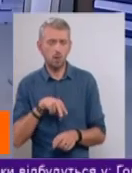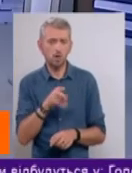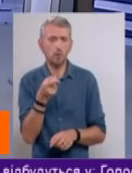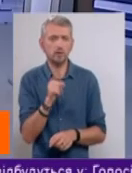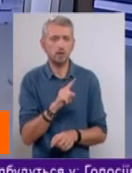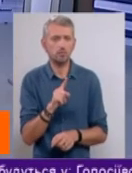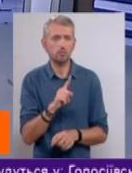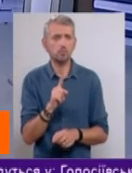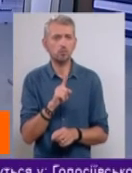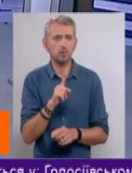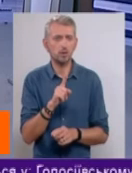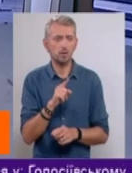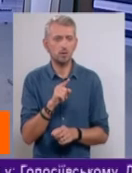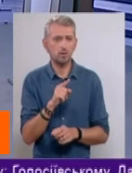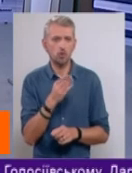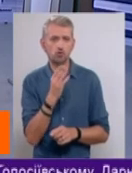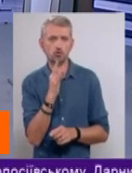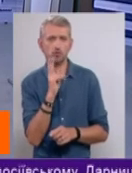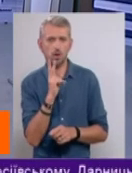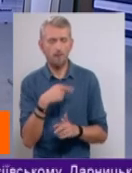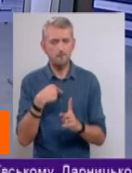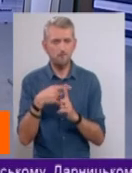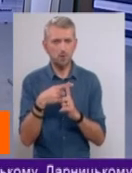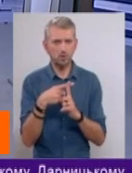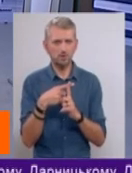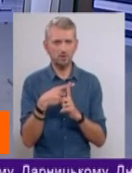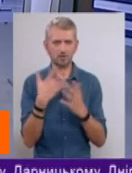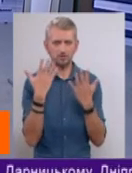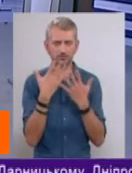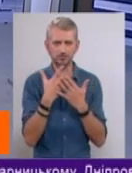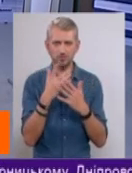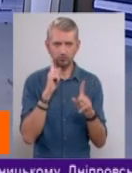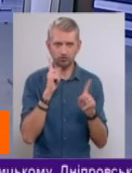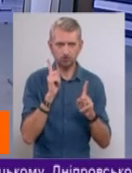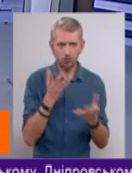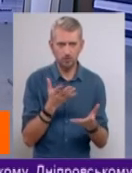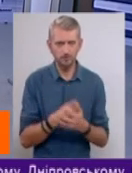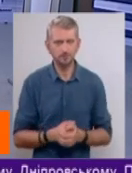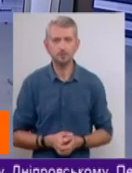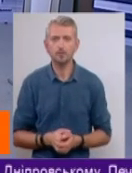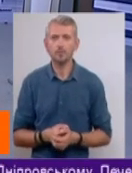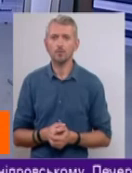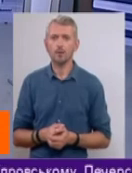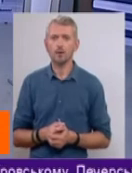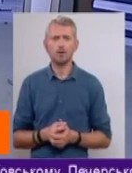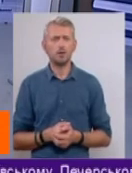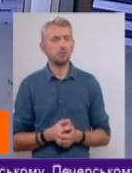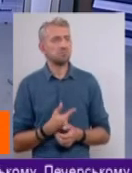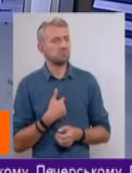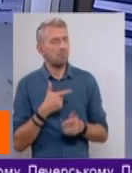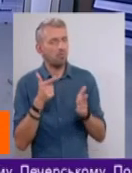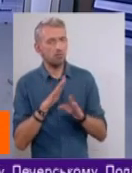шок-контентом, який демонструє вже, власне, ці критичні і смертельні випадки. Я якраз не